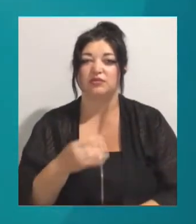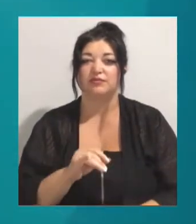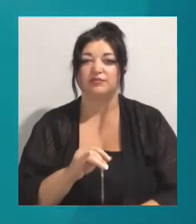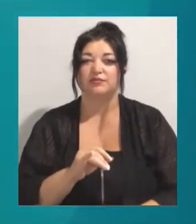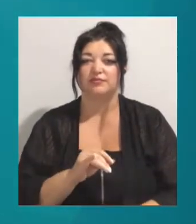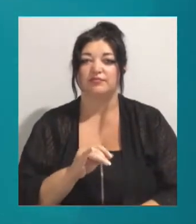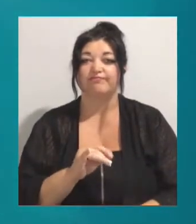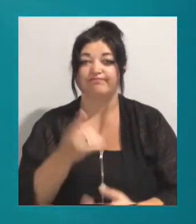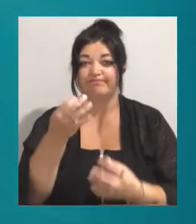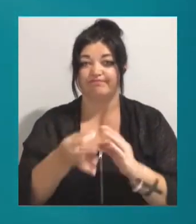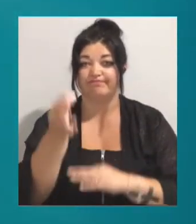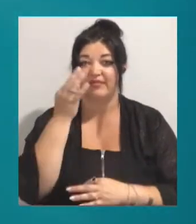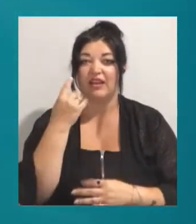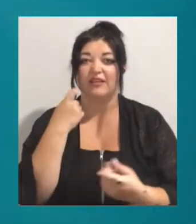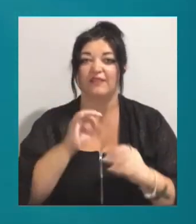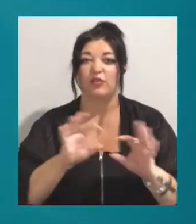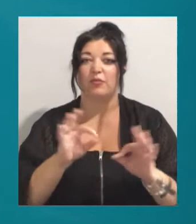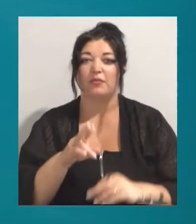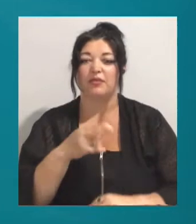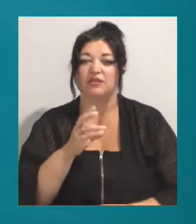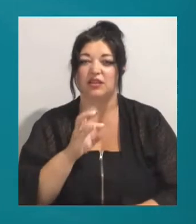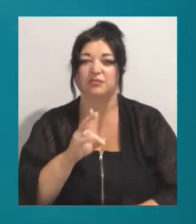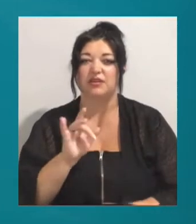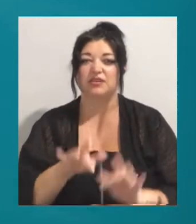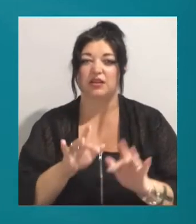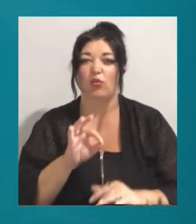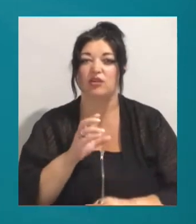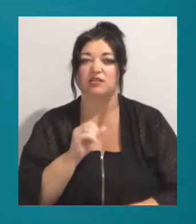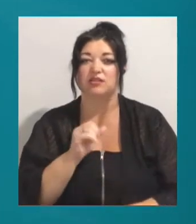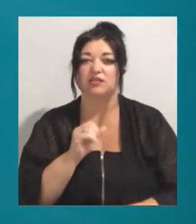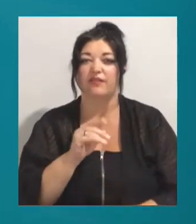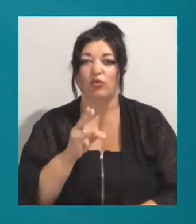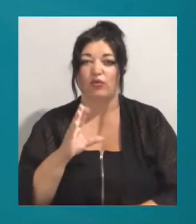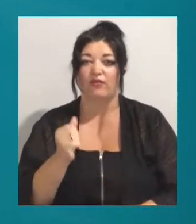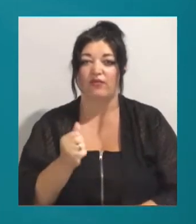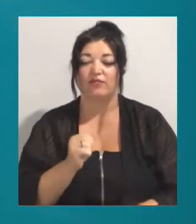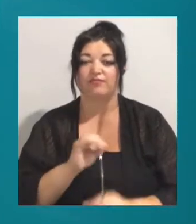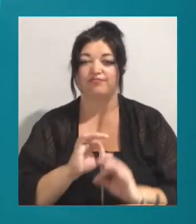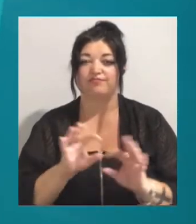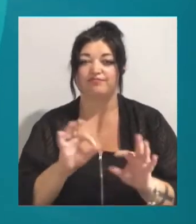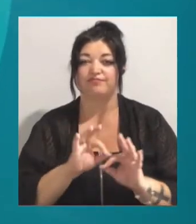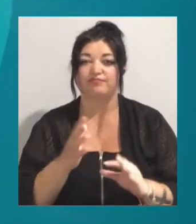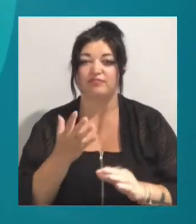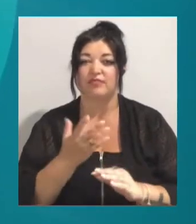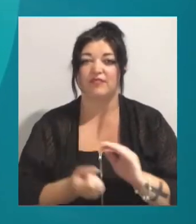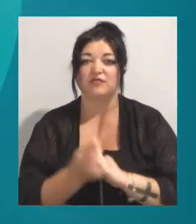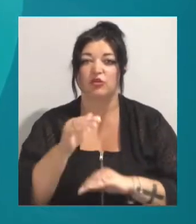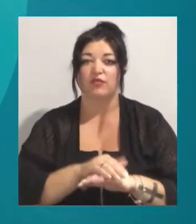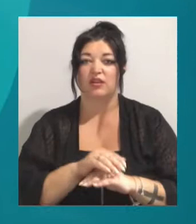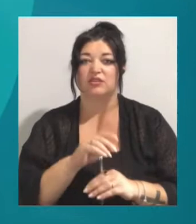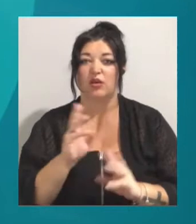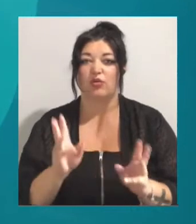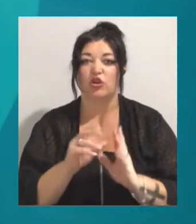Зазначимо, інформацією пресекретарки ДСНС Відецькій області Ольги Сафронової, по прибуттю на місцевиклику рятувальники встановили загоряння шести будівель.